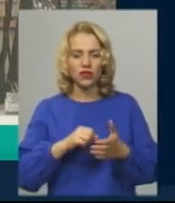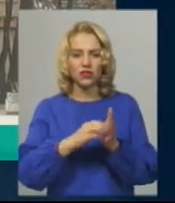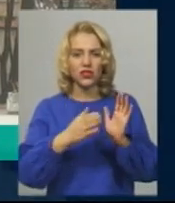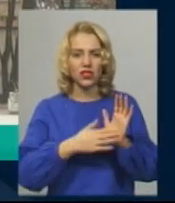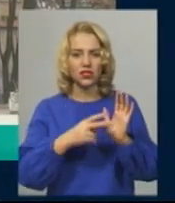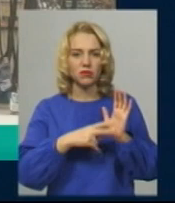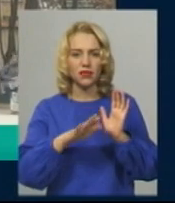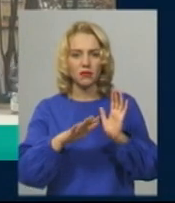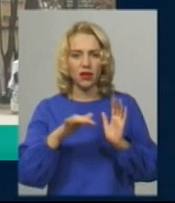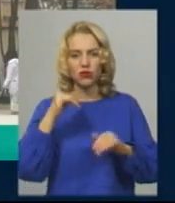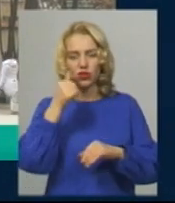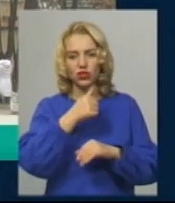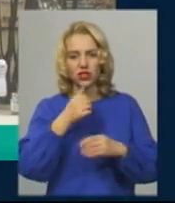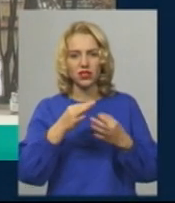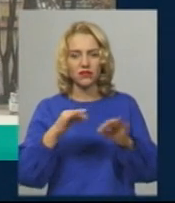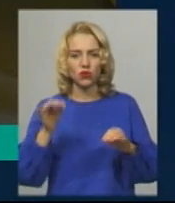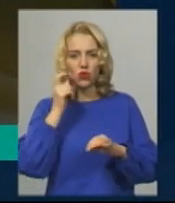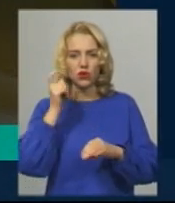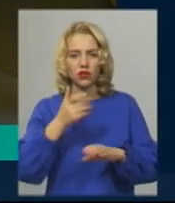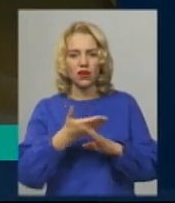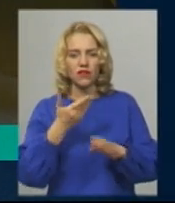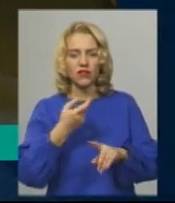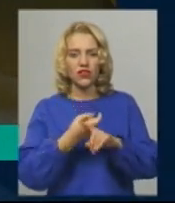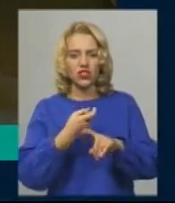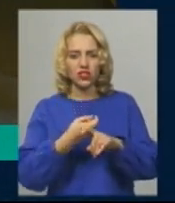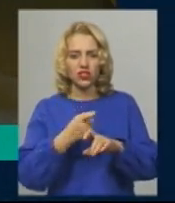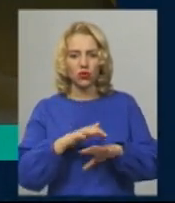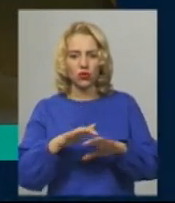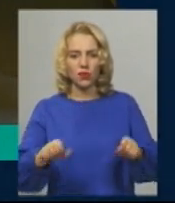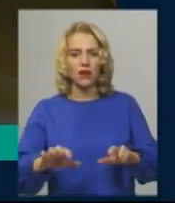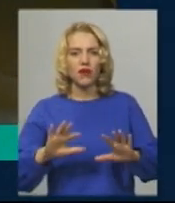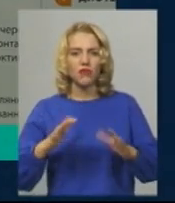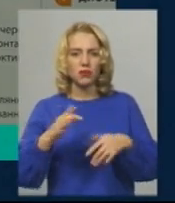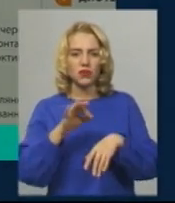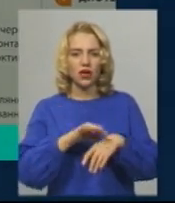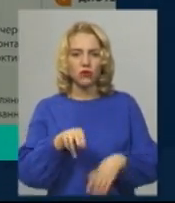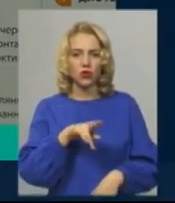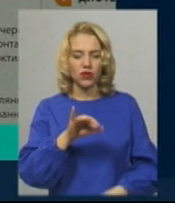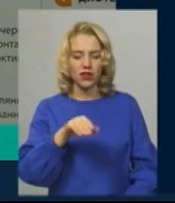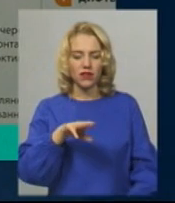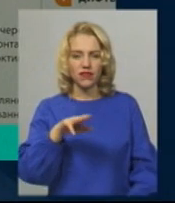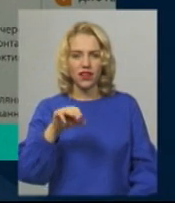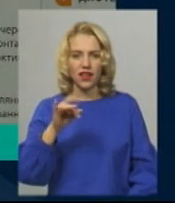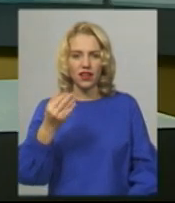звільнення України від нацистських окупантів. Випадок захворювання на дифтерію зафіксували на Хмельниччині.